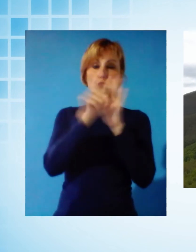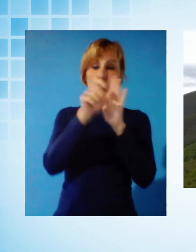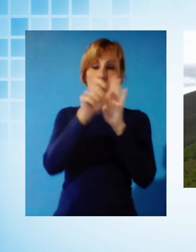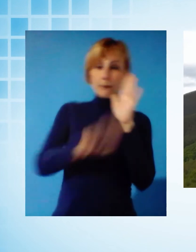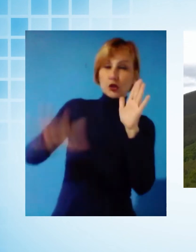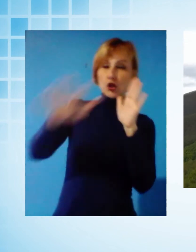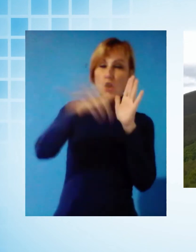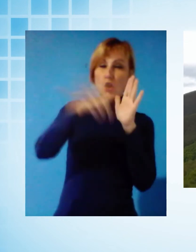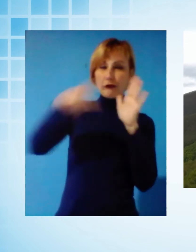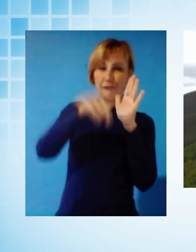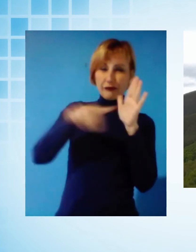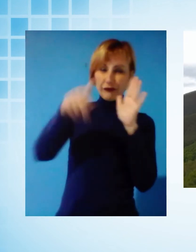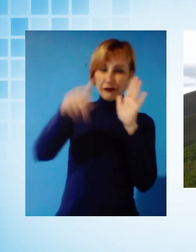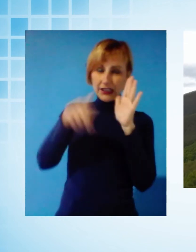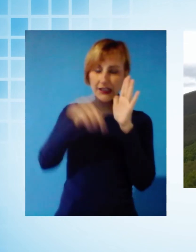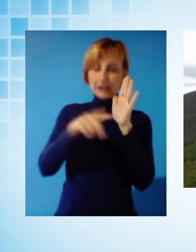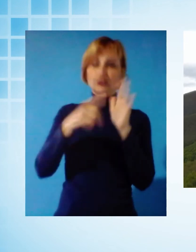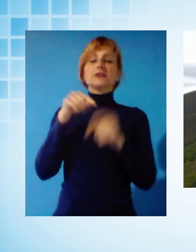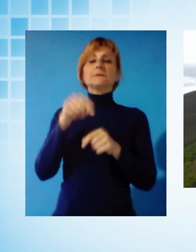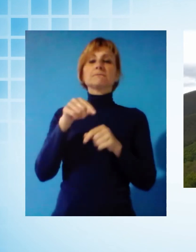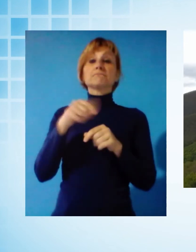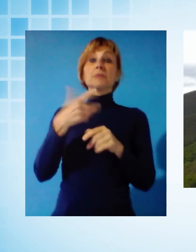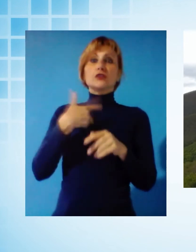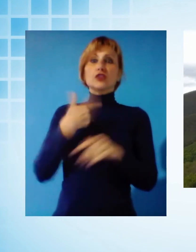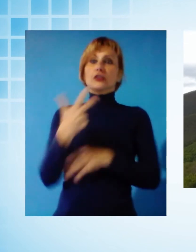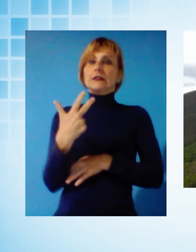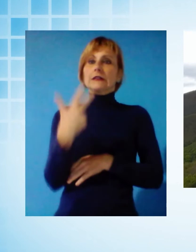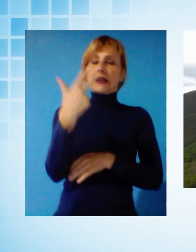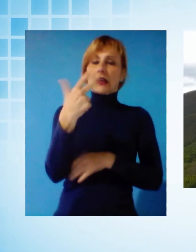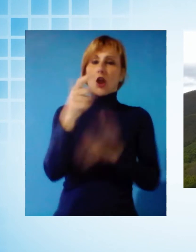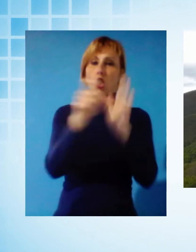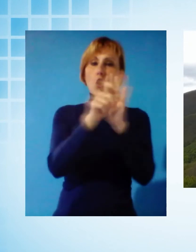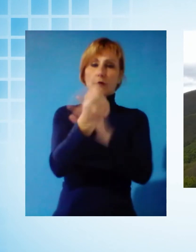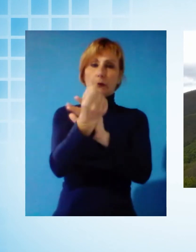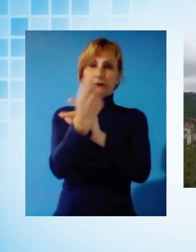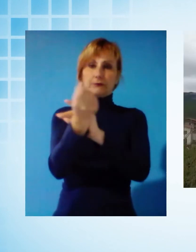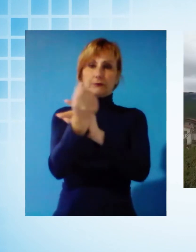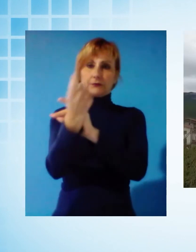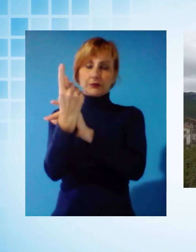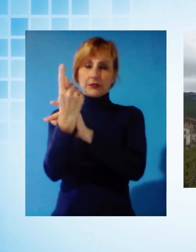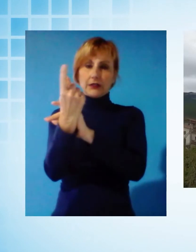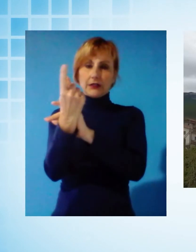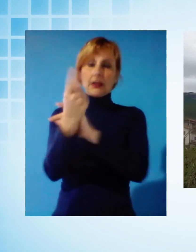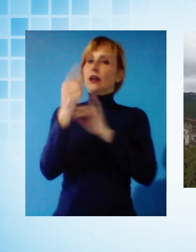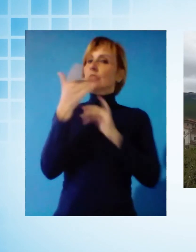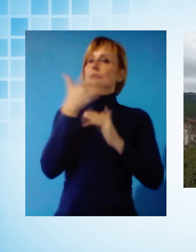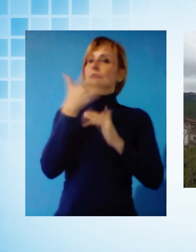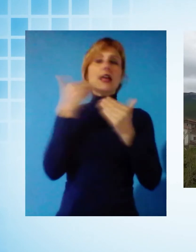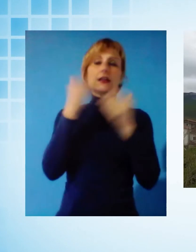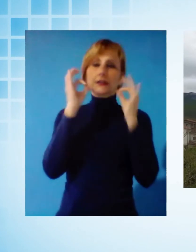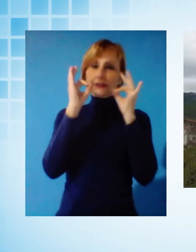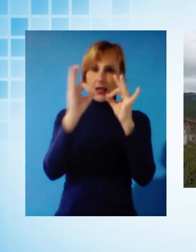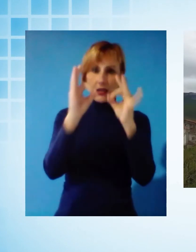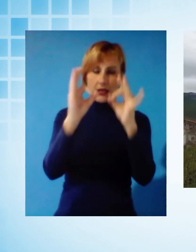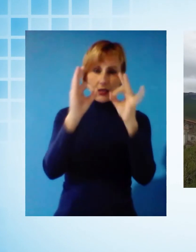quasi è d'obbligo, visto che ad oggi ci sono ancora tre comuni che potremmo definire free Covid-19. Al momento nessuno dei loro